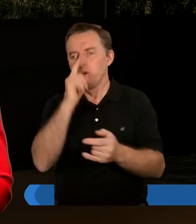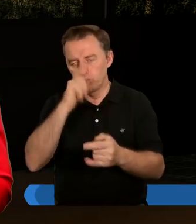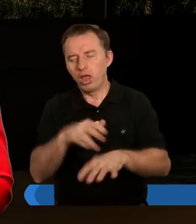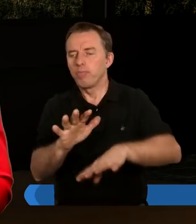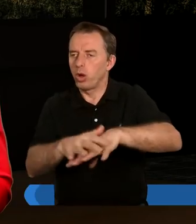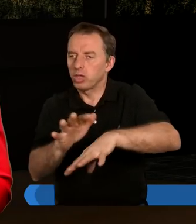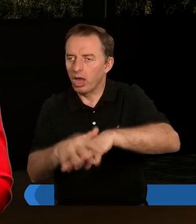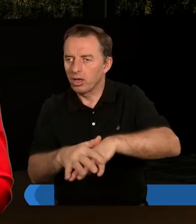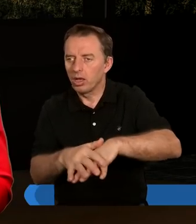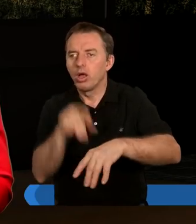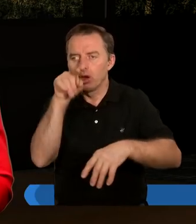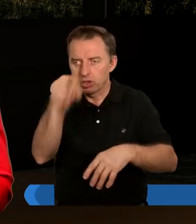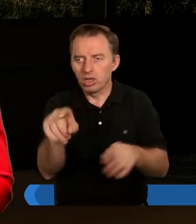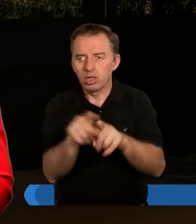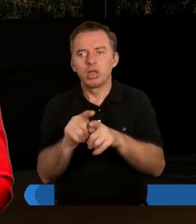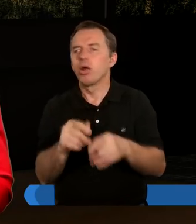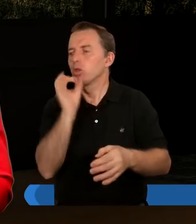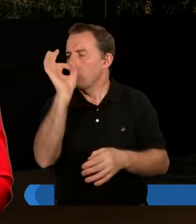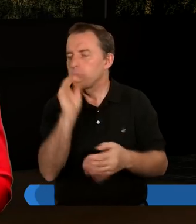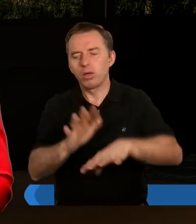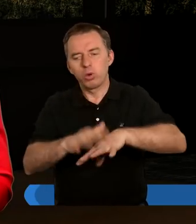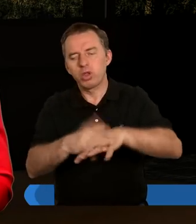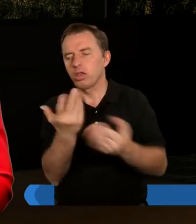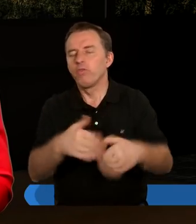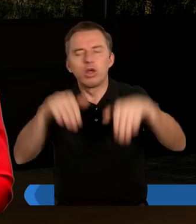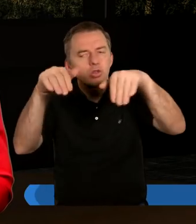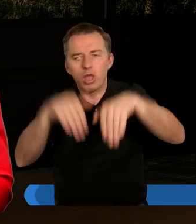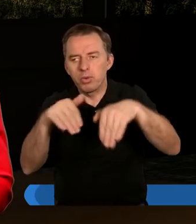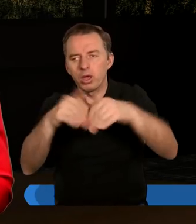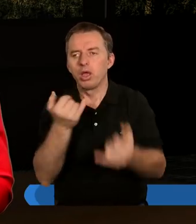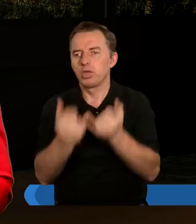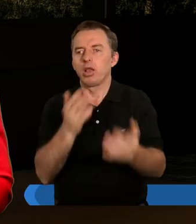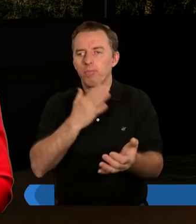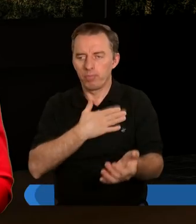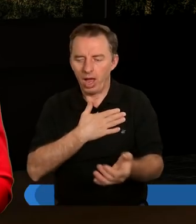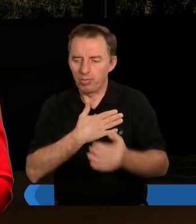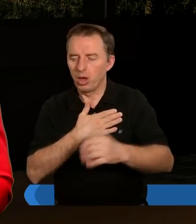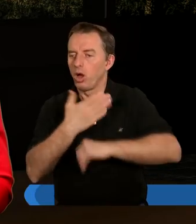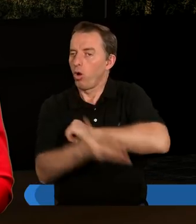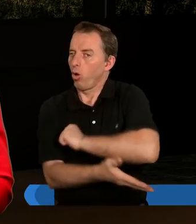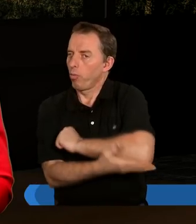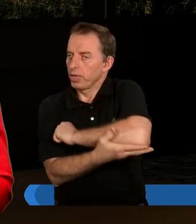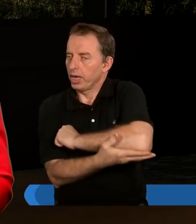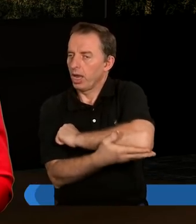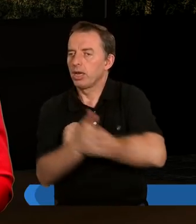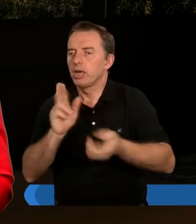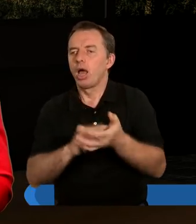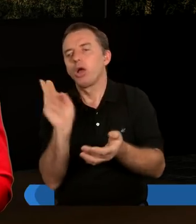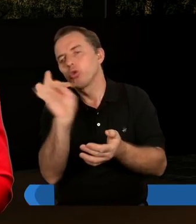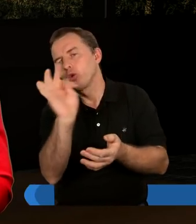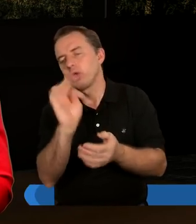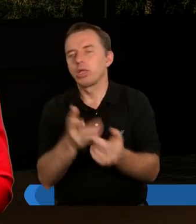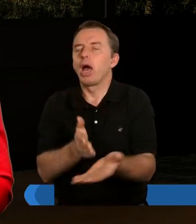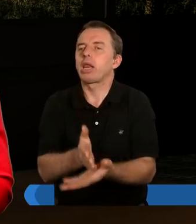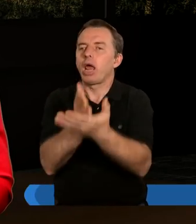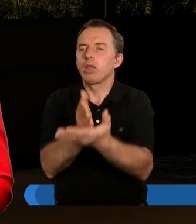ktoś cię źle potraktował, to ty go dobrze potraktować nie możesz. Więc jeżeli mamy opierać się na czyjejś radzie, to